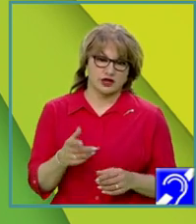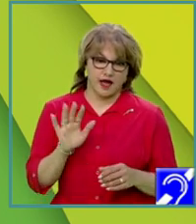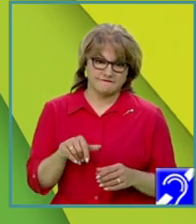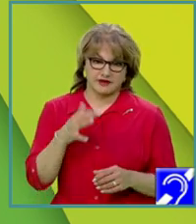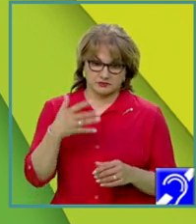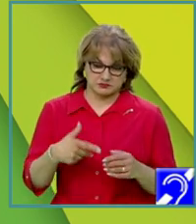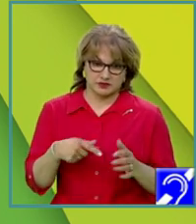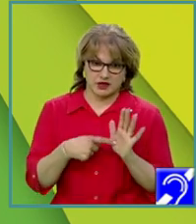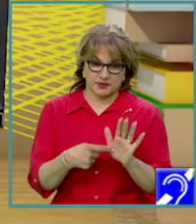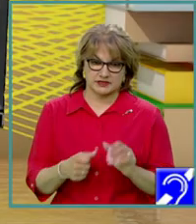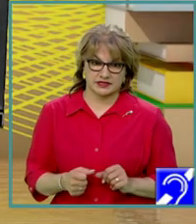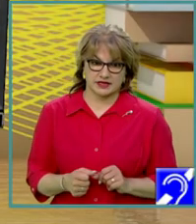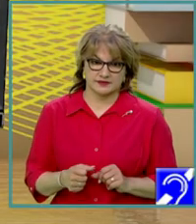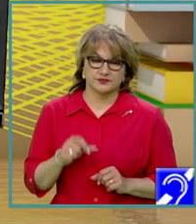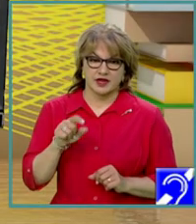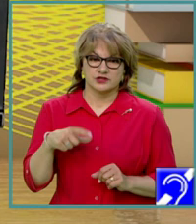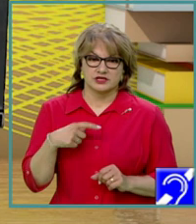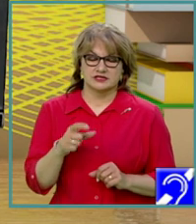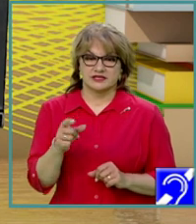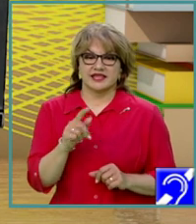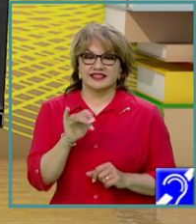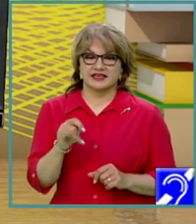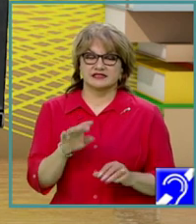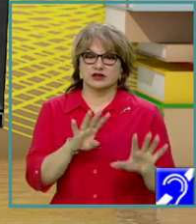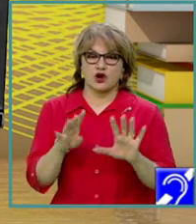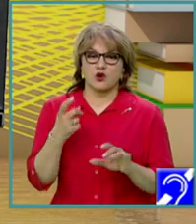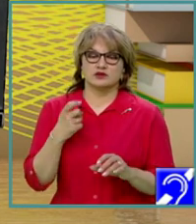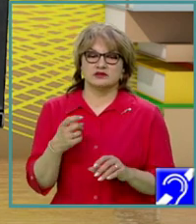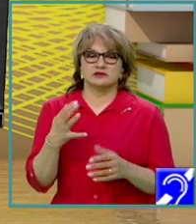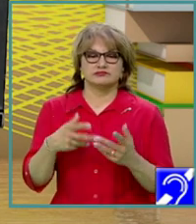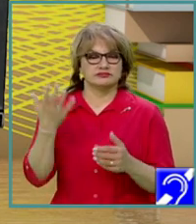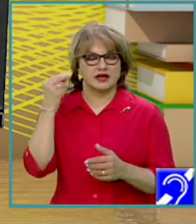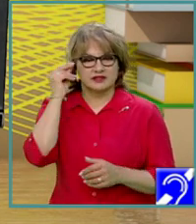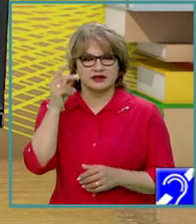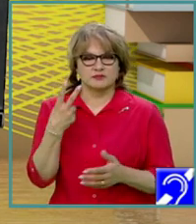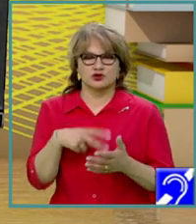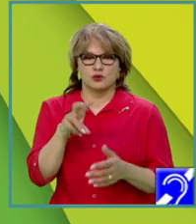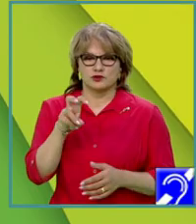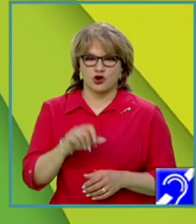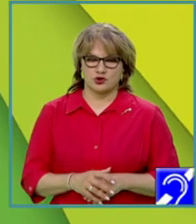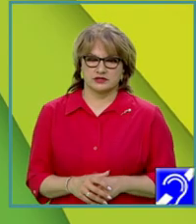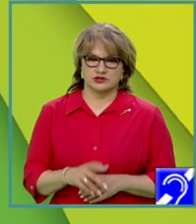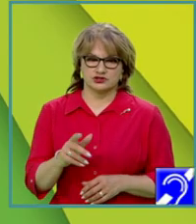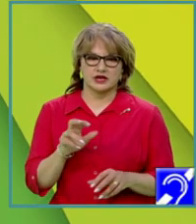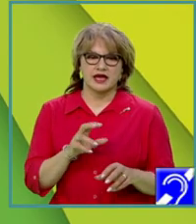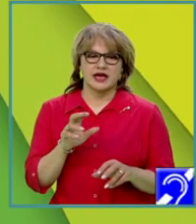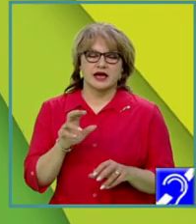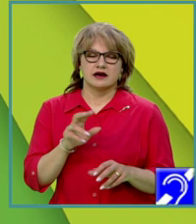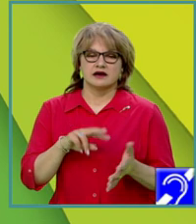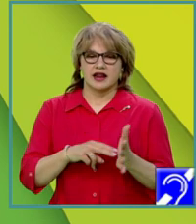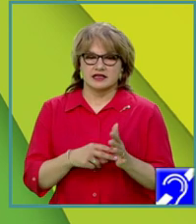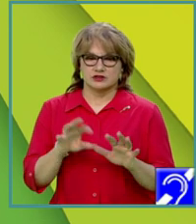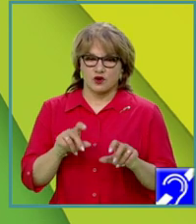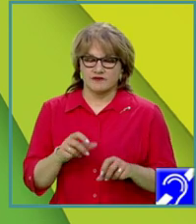avem pe acestea prezentate. Acesta este testul nouă din variantele de antrenament 2020. Rezolvarea presupune aplicarea